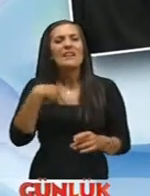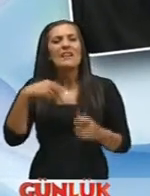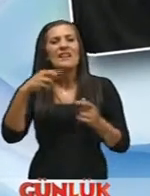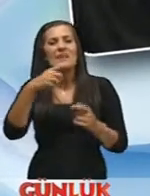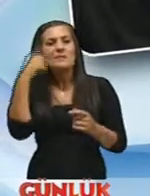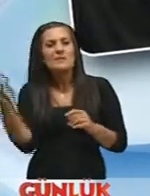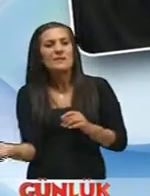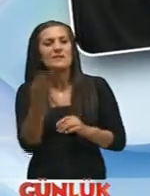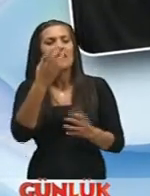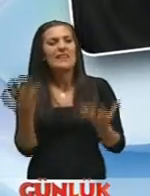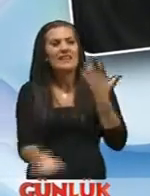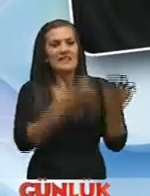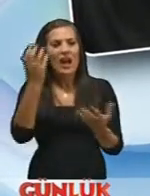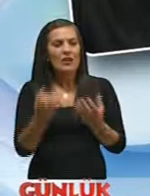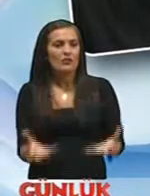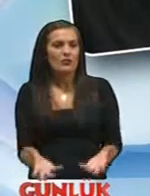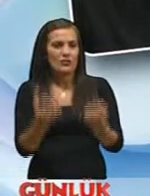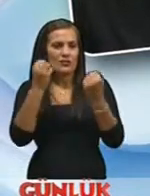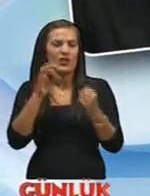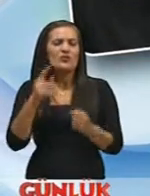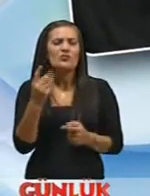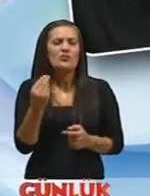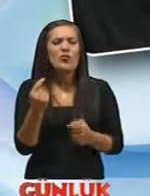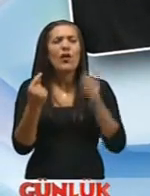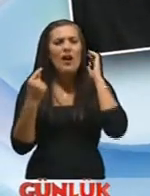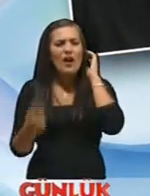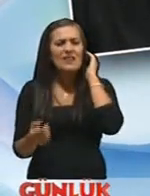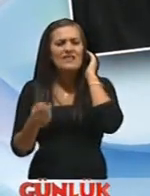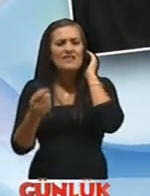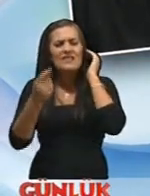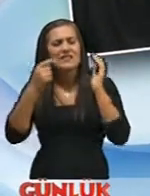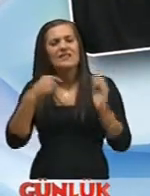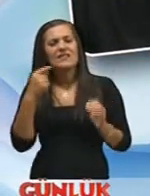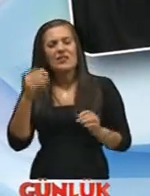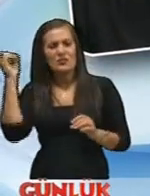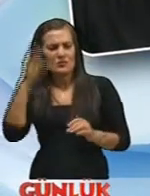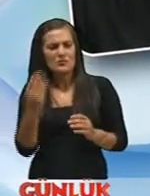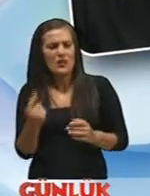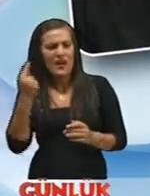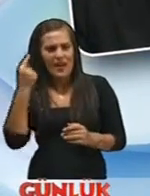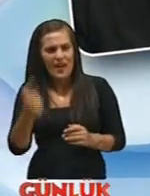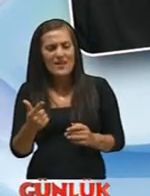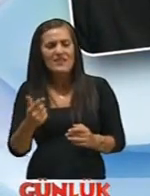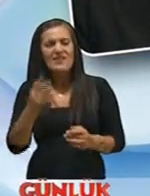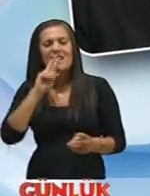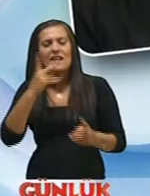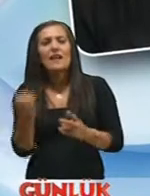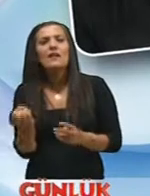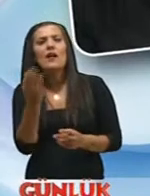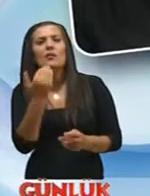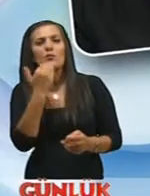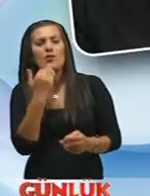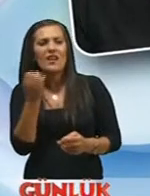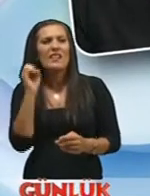yangını kurtarıyoruz çok az elektrik çekiliyor gücü çok az renkler yanmıyor